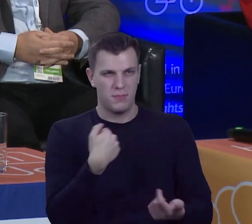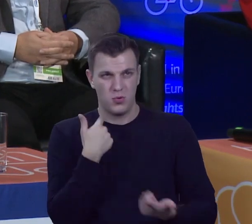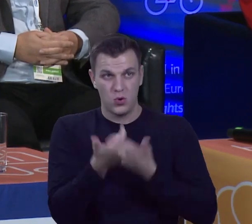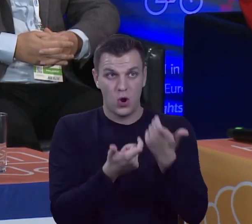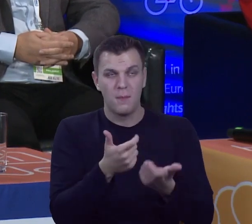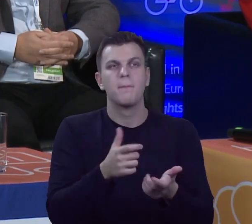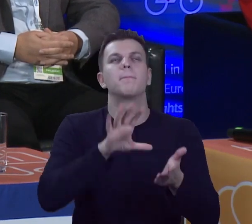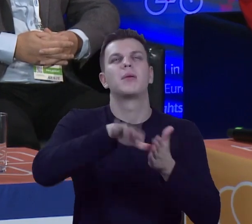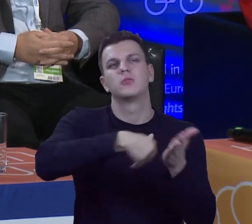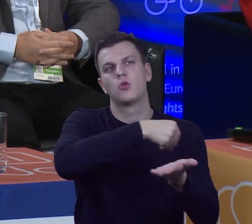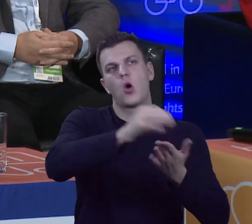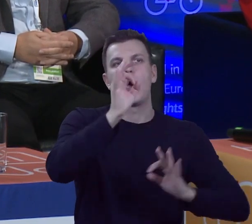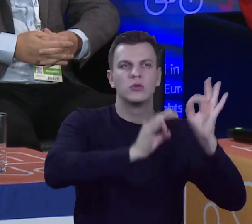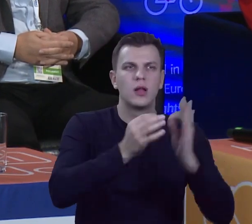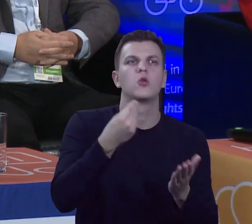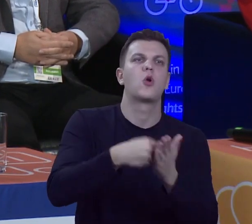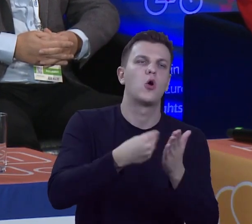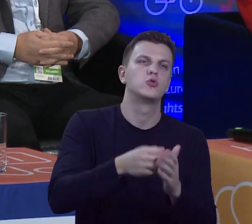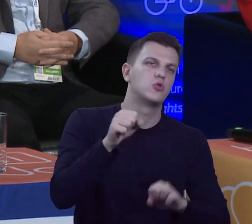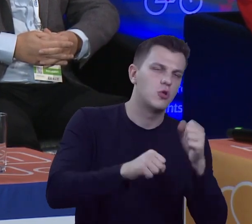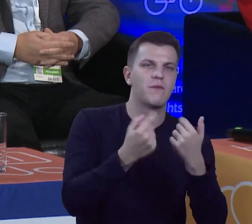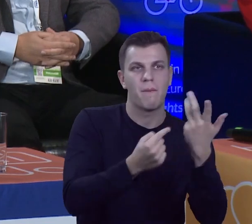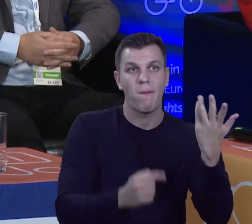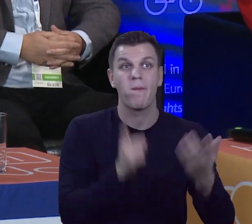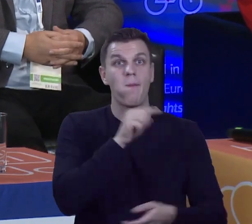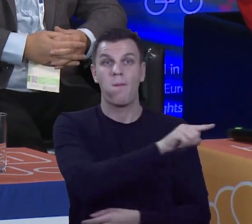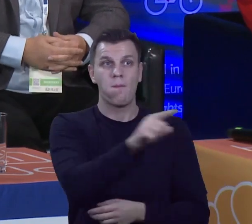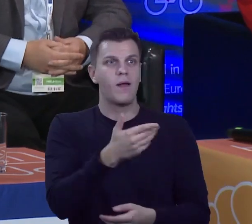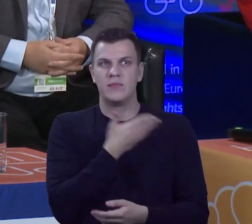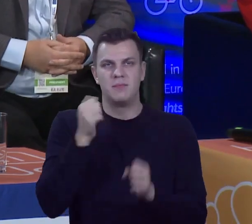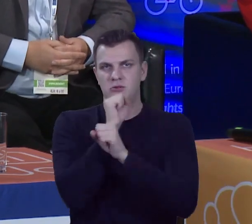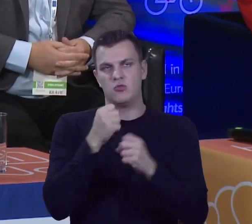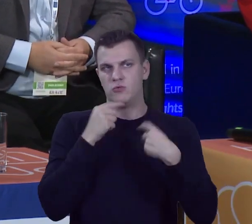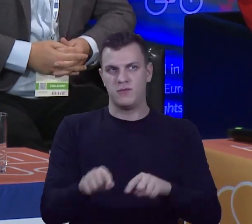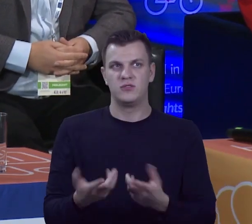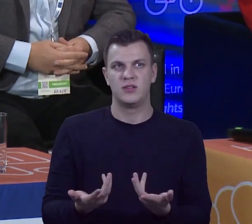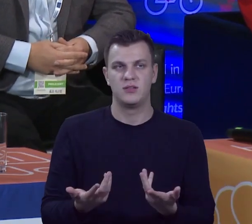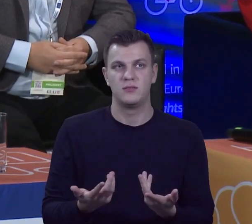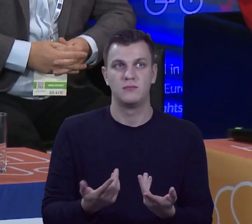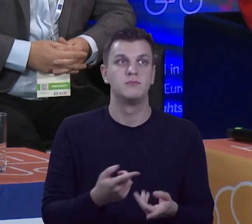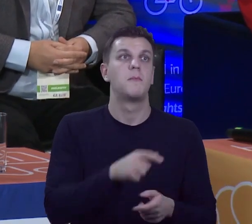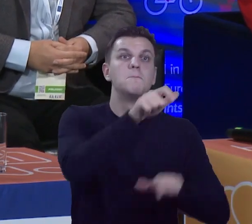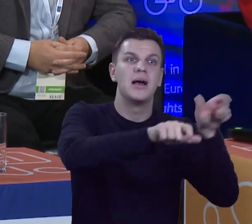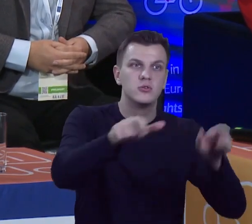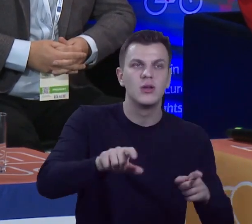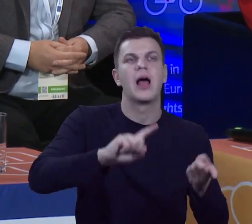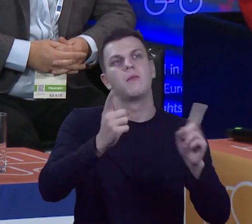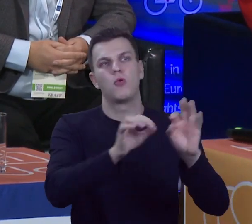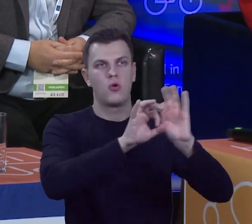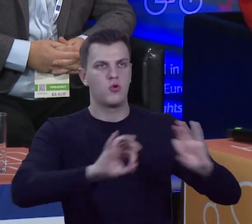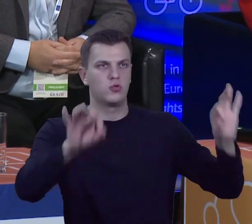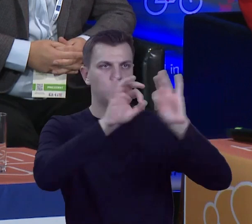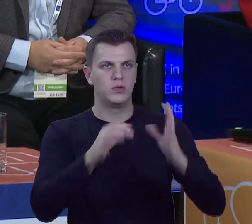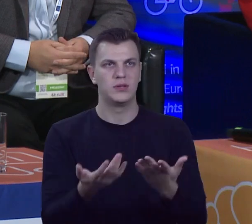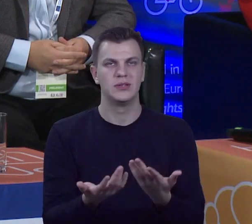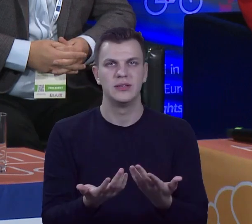zapłaciło odsetki, koszty sądowe i tak dalej, on nie ponoszą żadnej odpowiedzialności, ani osobistej, ani tego. I to jest taki trochę problem,